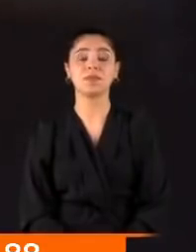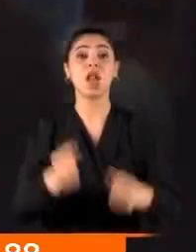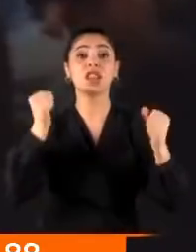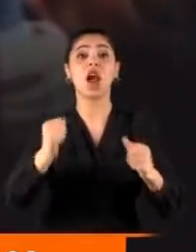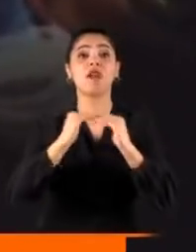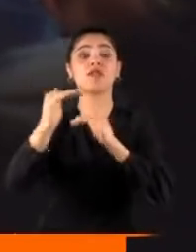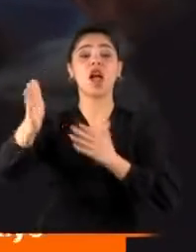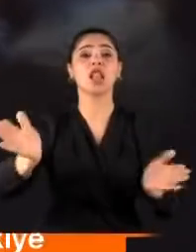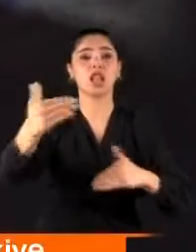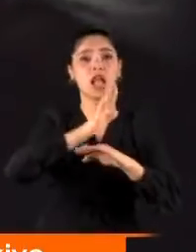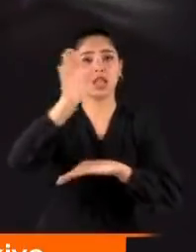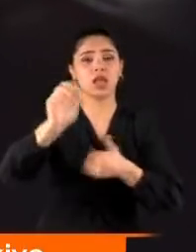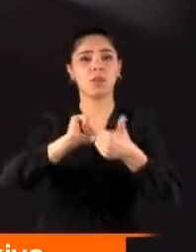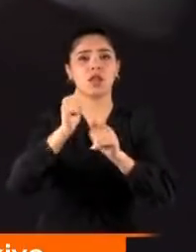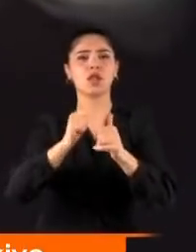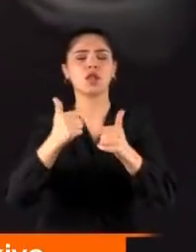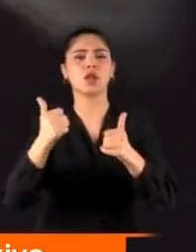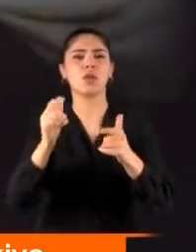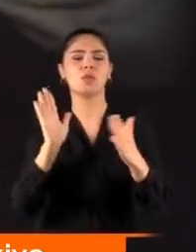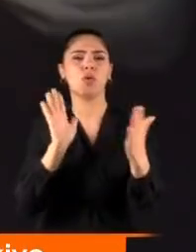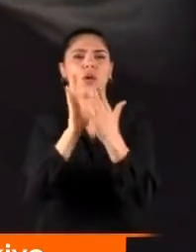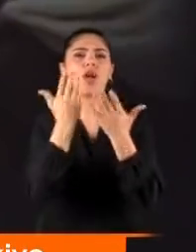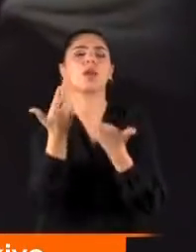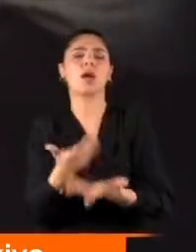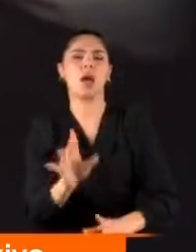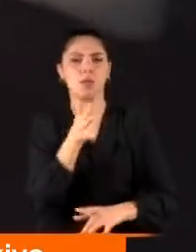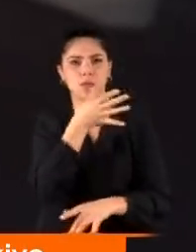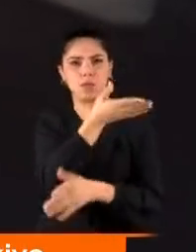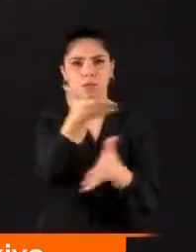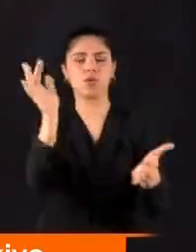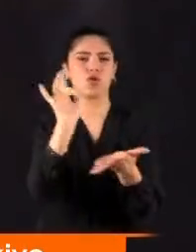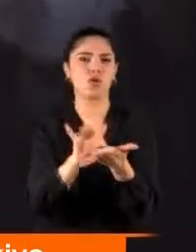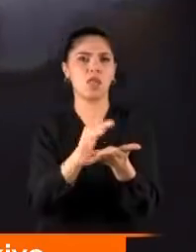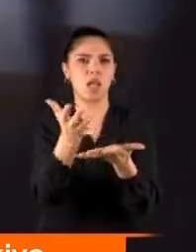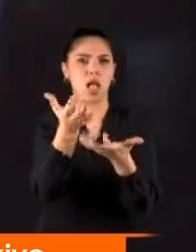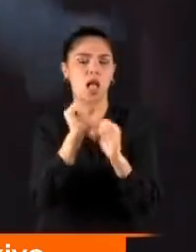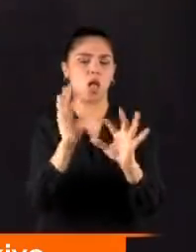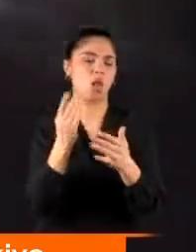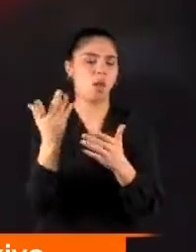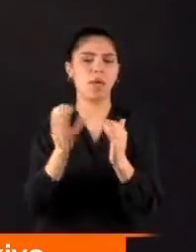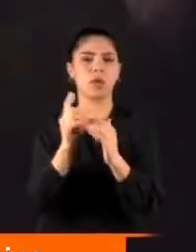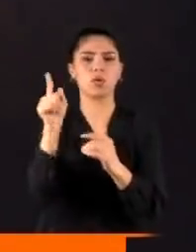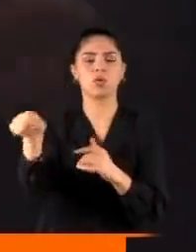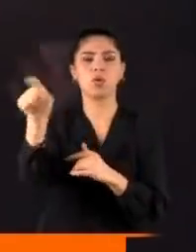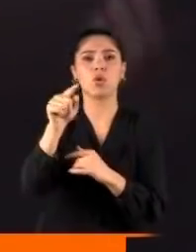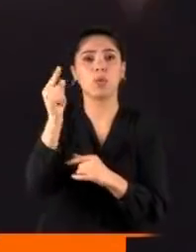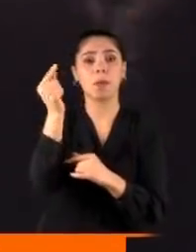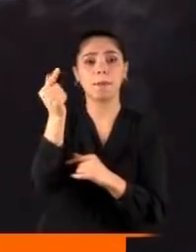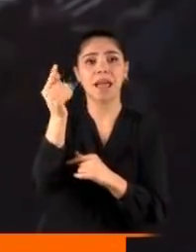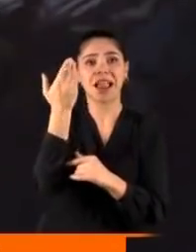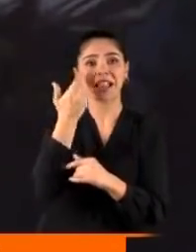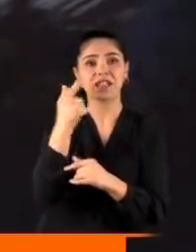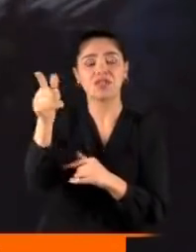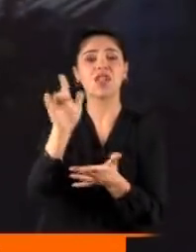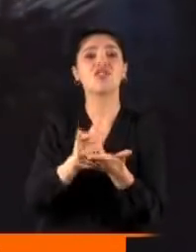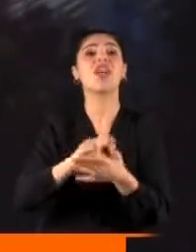Taraftarların sahaya girmesi spor karşılaşmalarında asla kabul edilmiyor biliyorsunuz. Hatta büyük bir ceza alabiliyor kulüpler böyle durumlarda. Ancak isteyeceğiniz görüntü